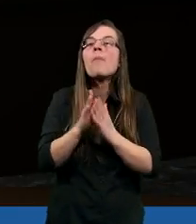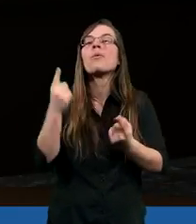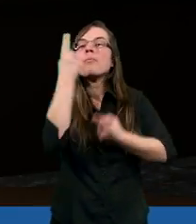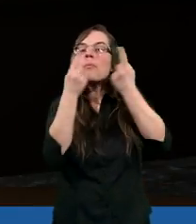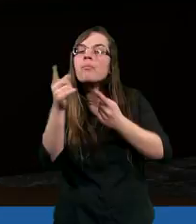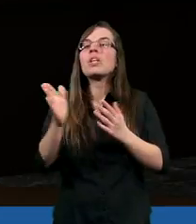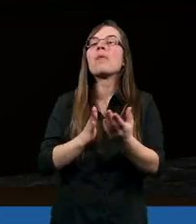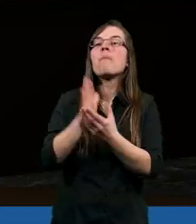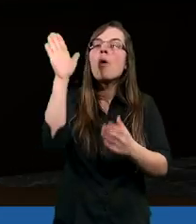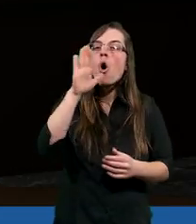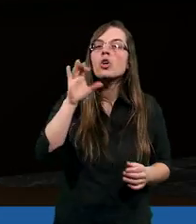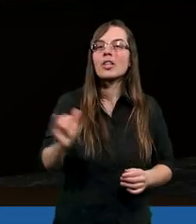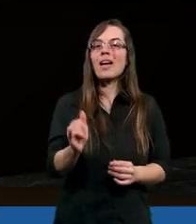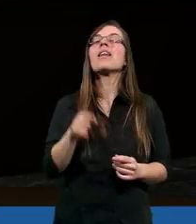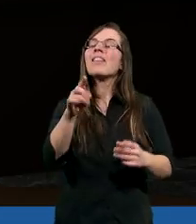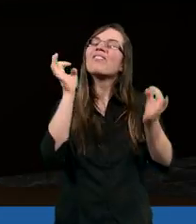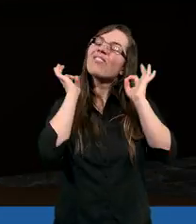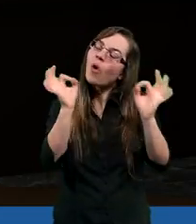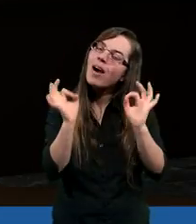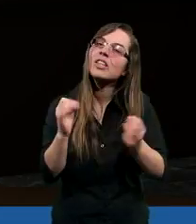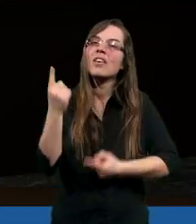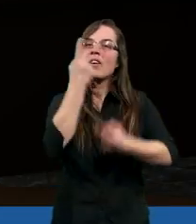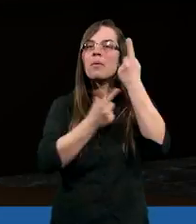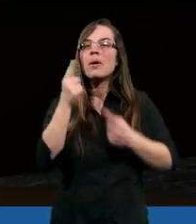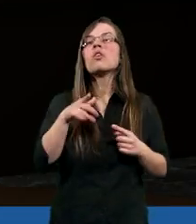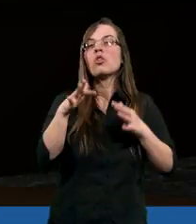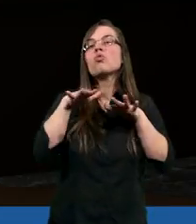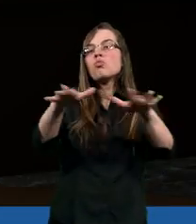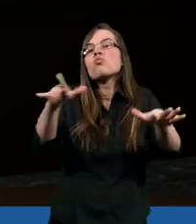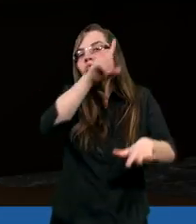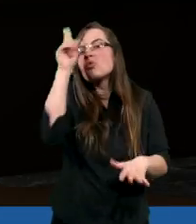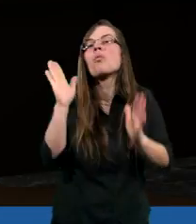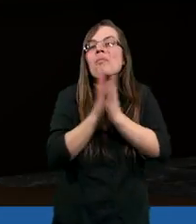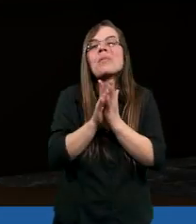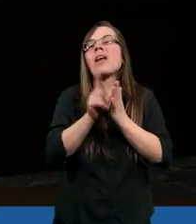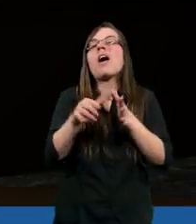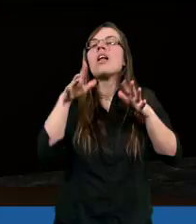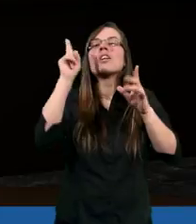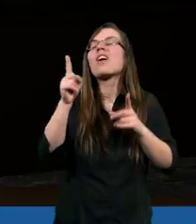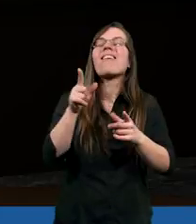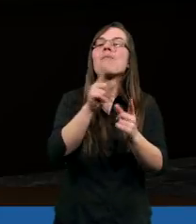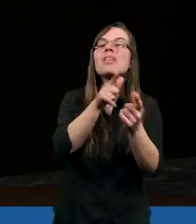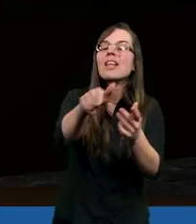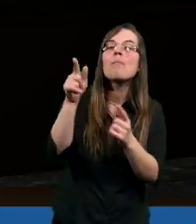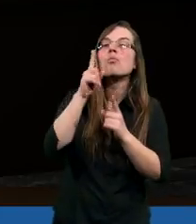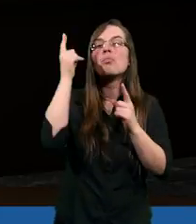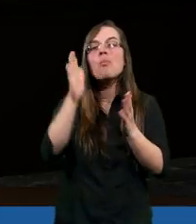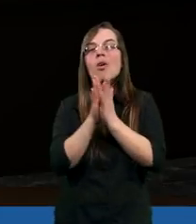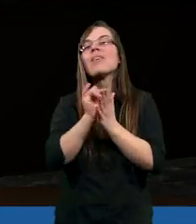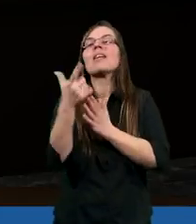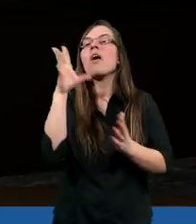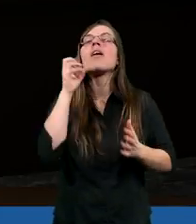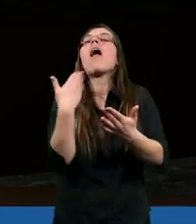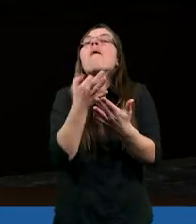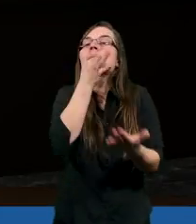Bożej, a więc tej modlitwie właściwej. Już wielu ludzi się modli, a jednak wiele modlitw nie jest wysłuchiwanych. i dobre pytanie,